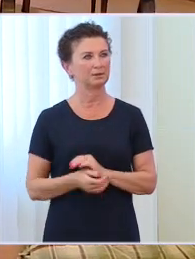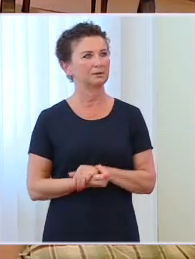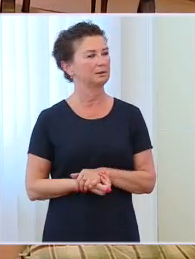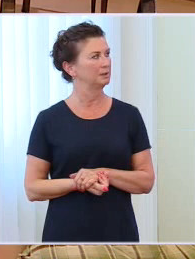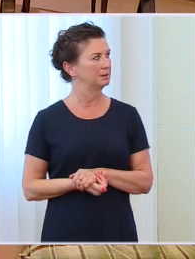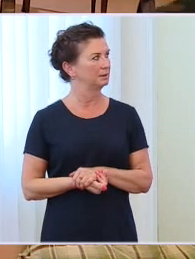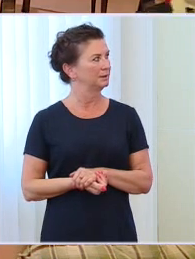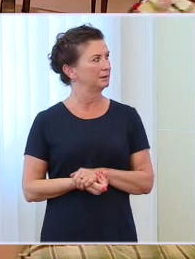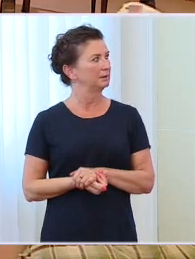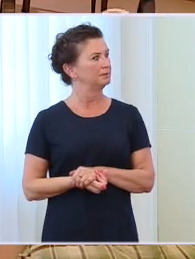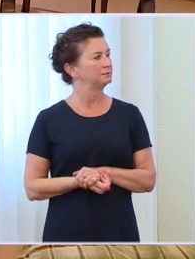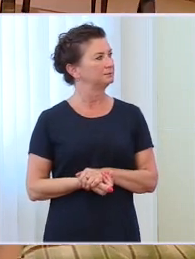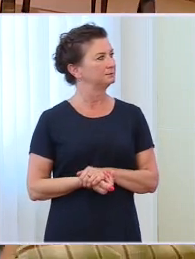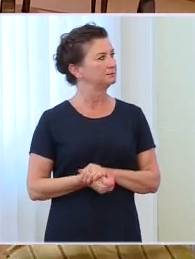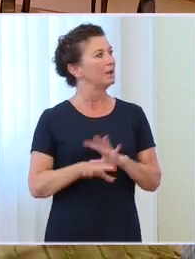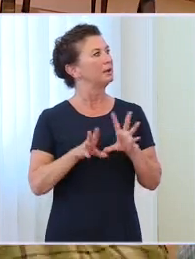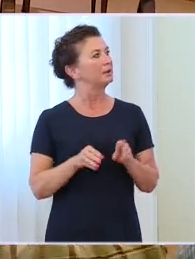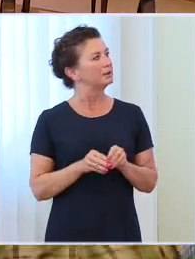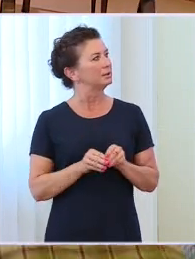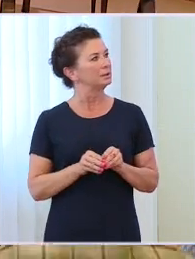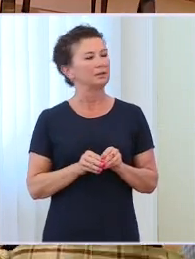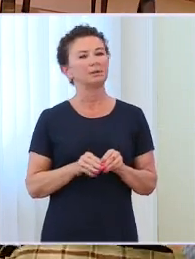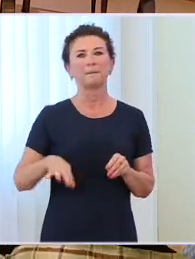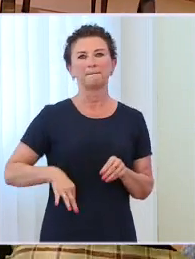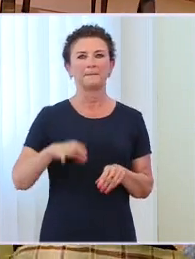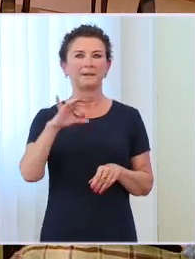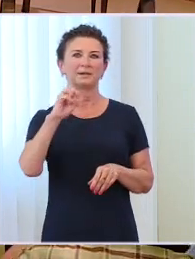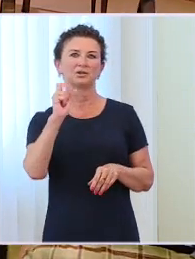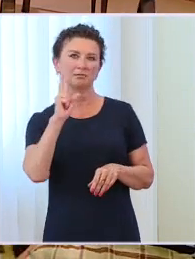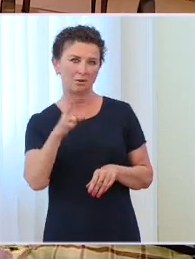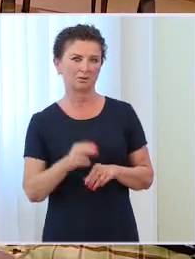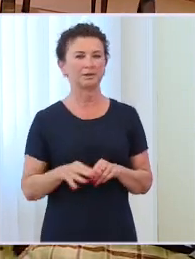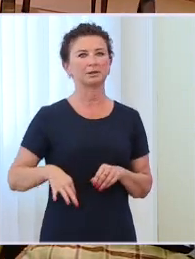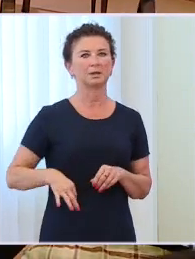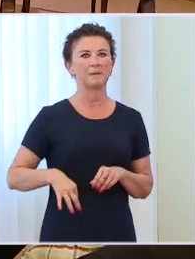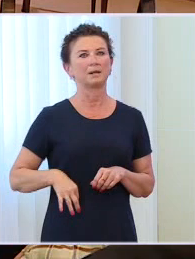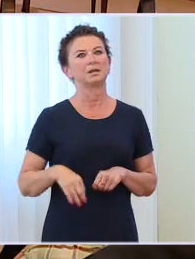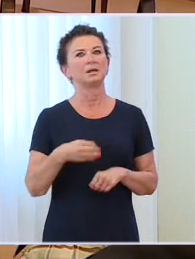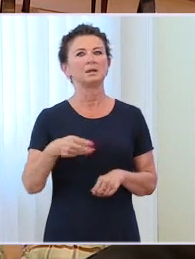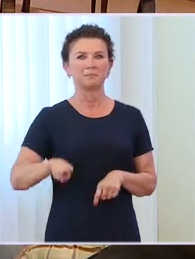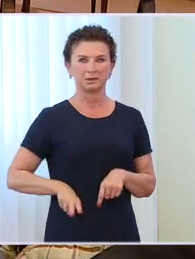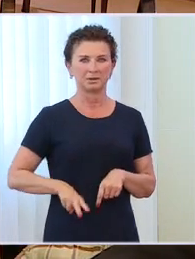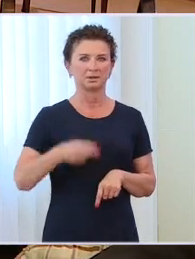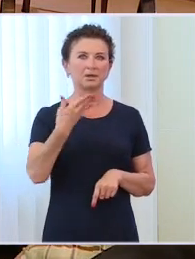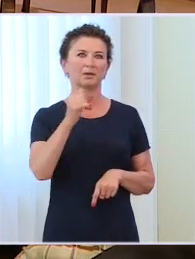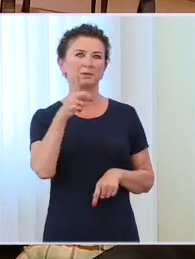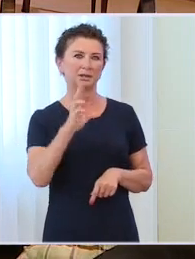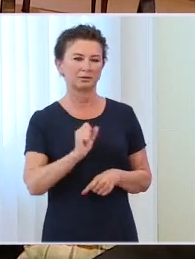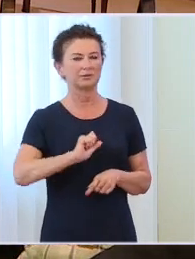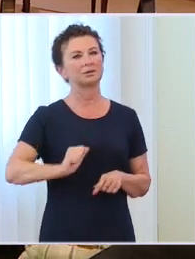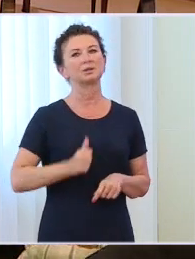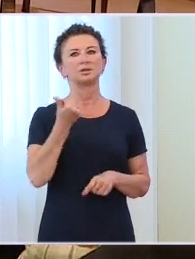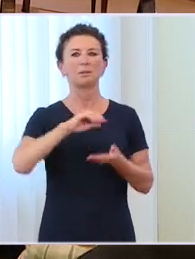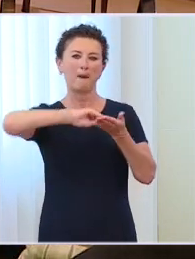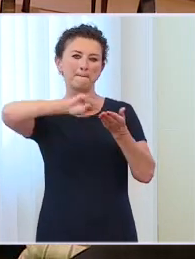narodowej Tomaszu Siemoniaka i panią minister kultury i dziedzictwa narodowego Małgorzatą Milenowską w miejsce podpisania listu intencyjnego. W to